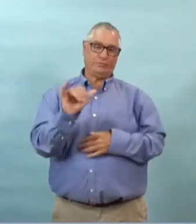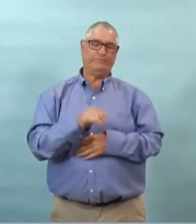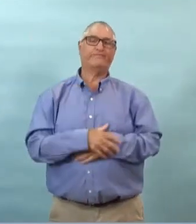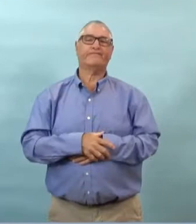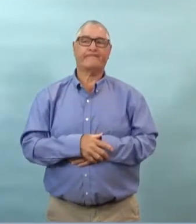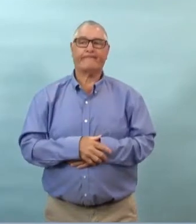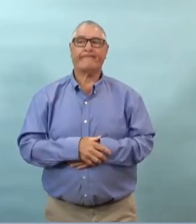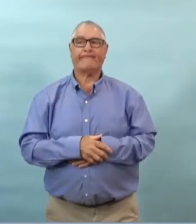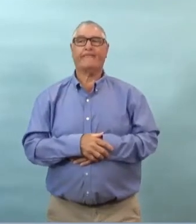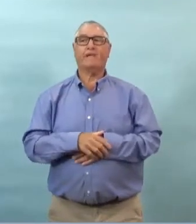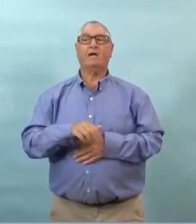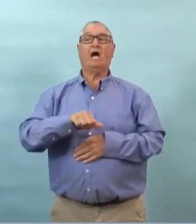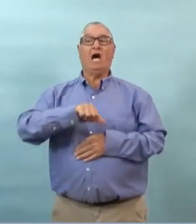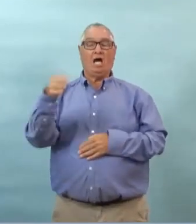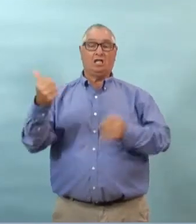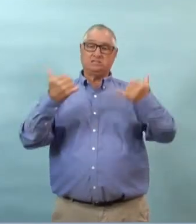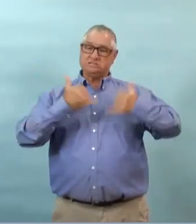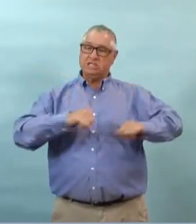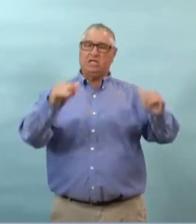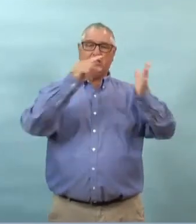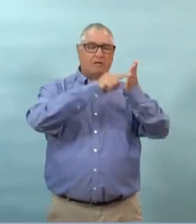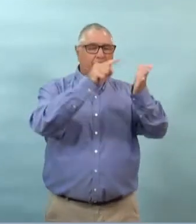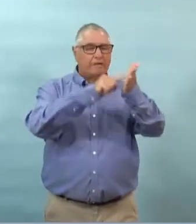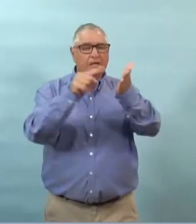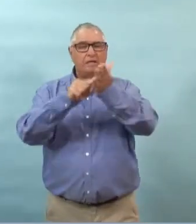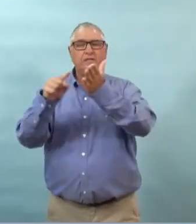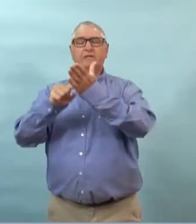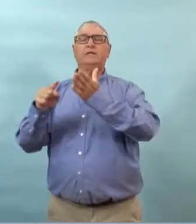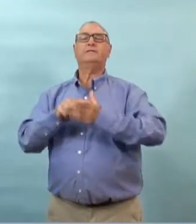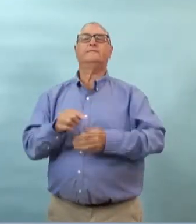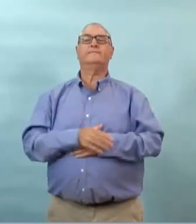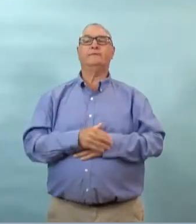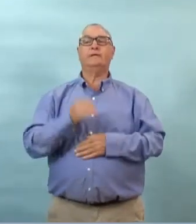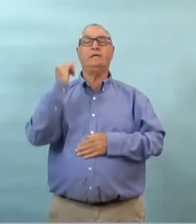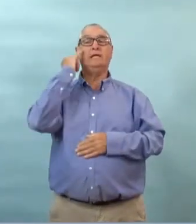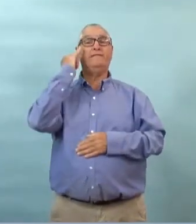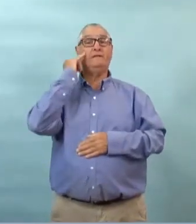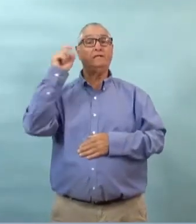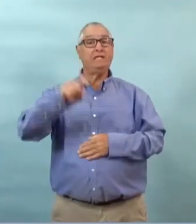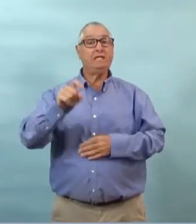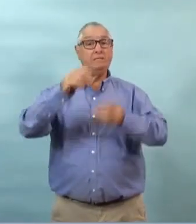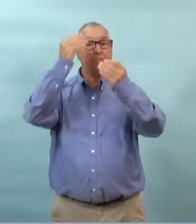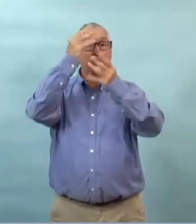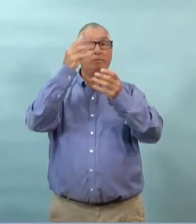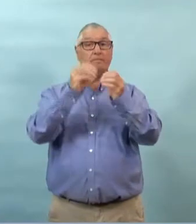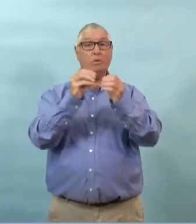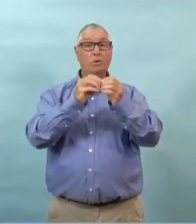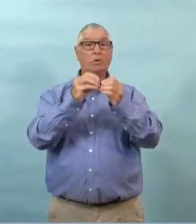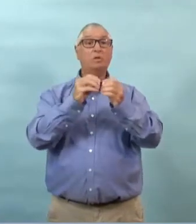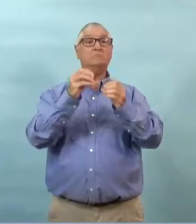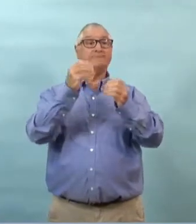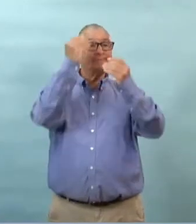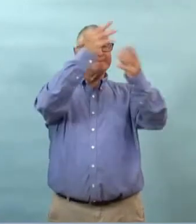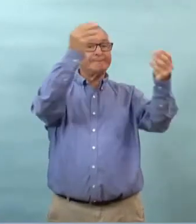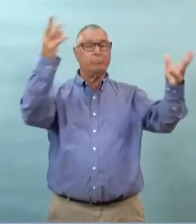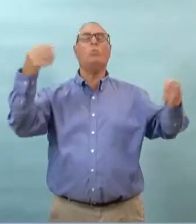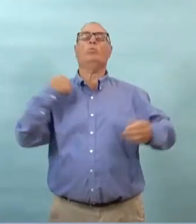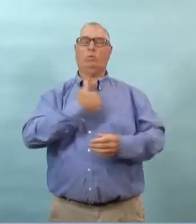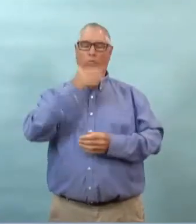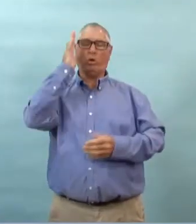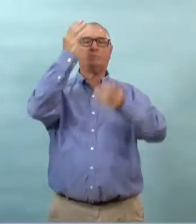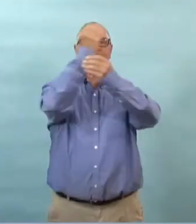nous continuons les enquêtes sur les autres cas et les renseignements seront fournis au besoin pour s'assurer que